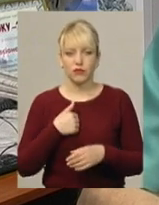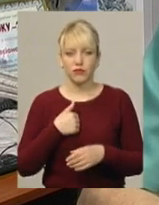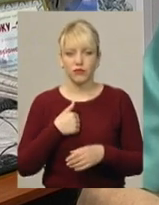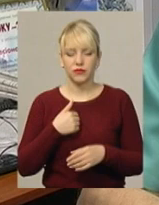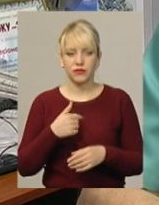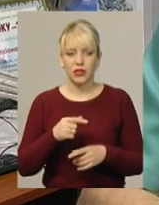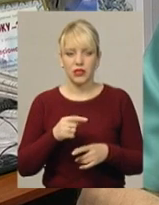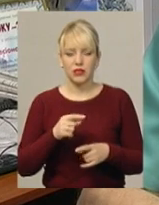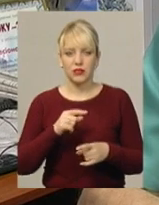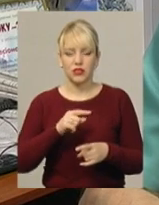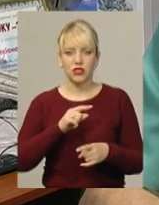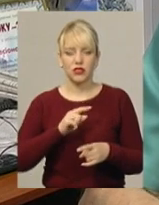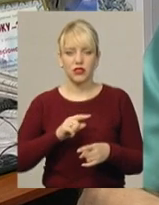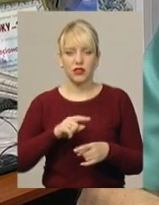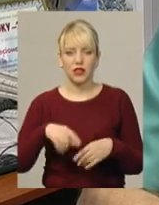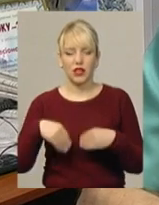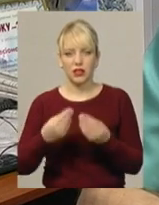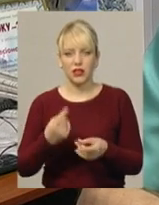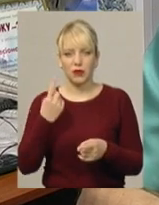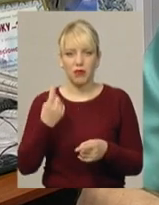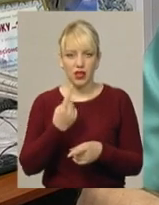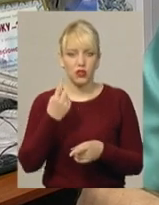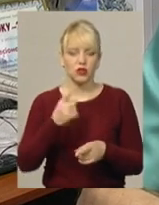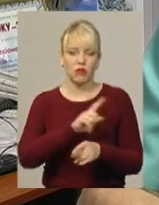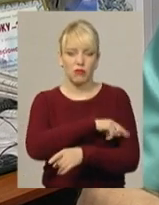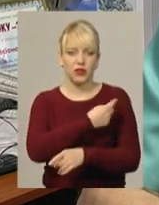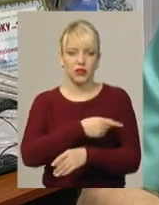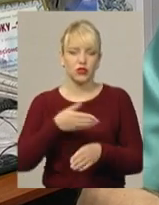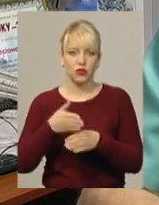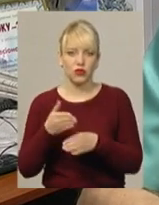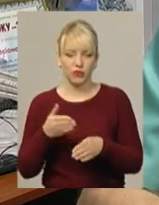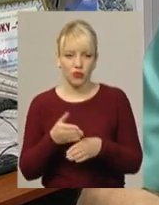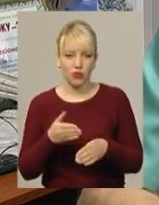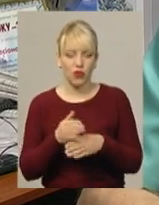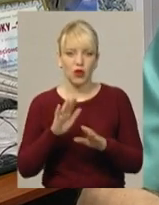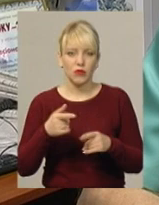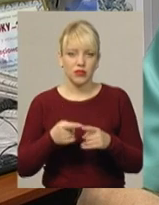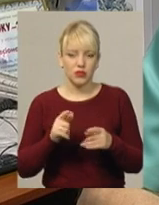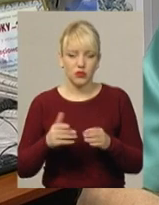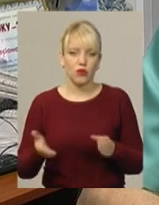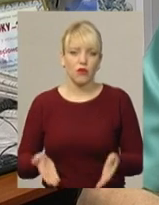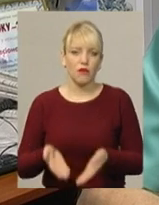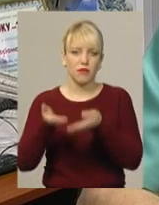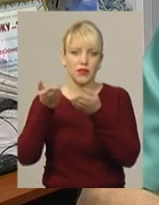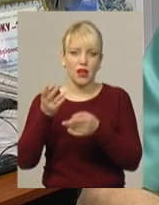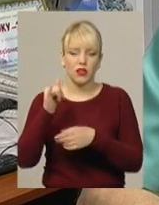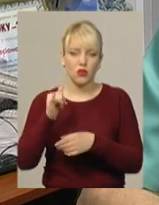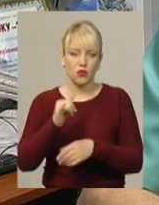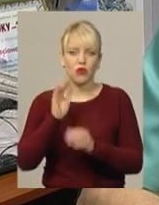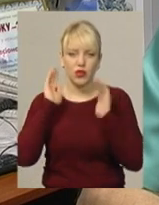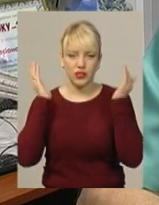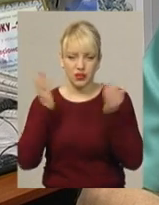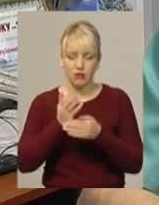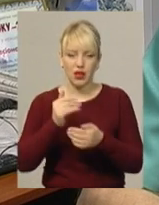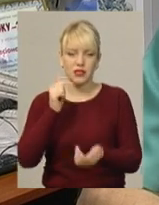надали першу медичну допомогу. Після цього підняли відділення реанімації, прокапали теплі